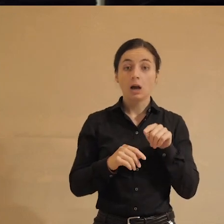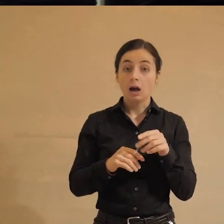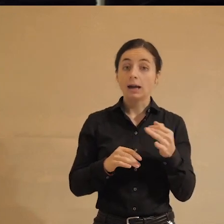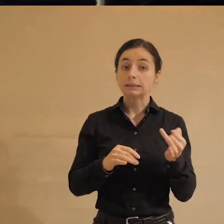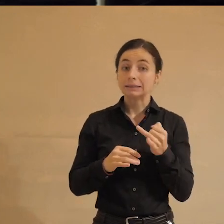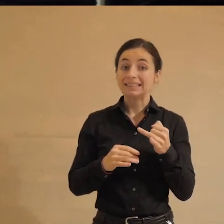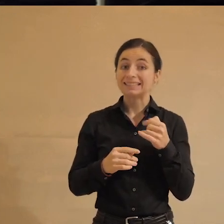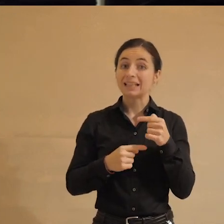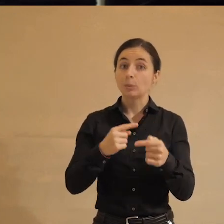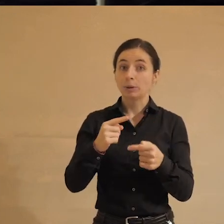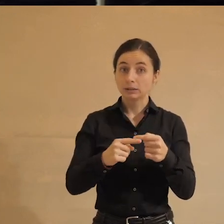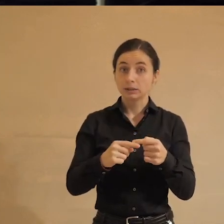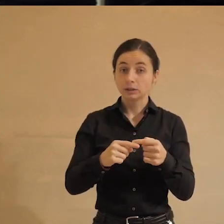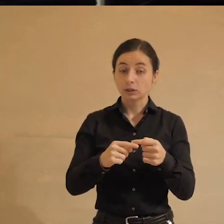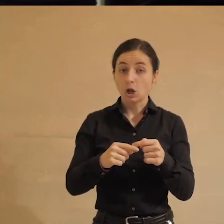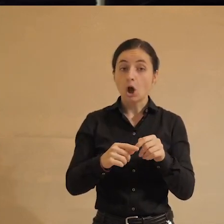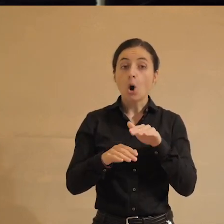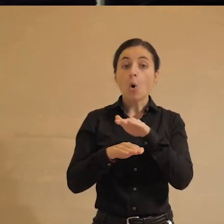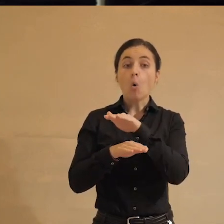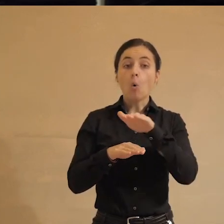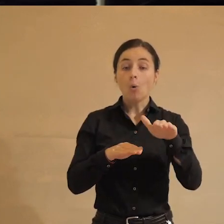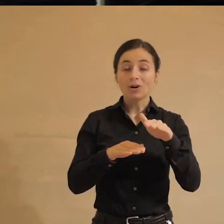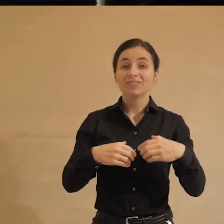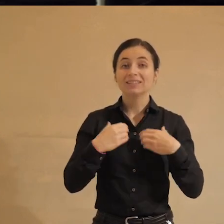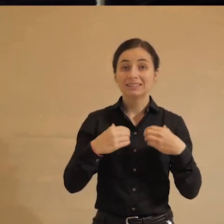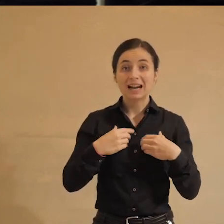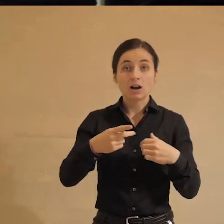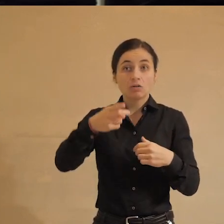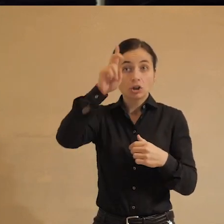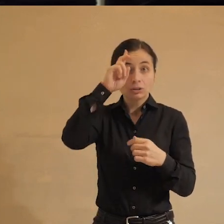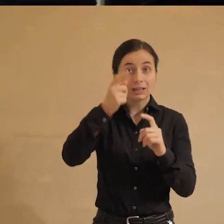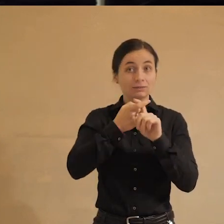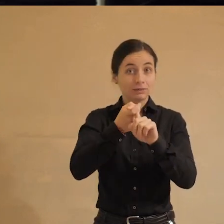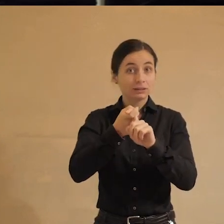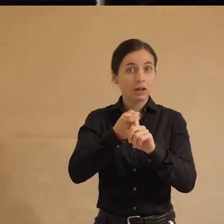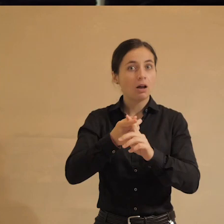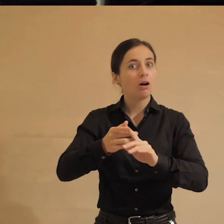интересный процесс. Уровень страхов, связанных с государством, растет.